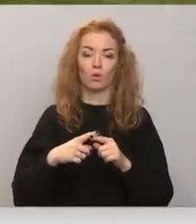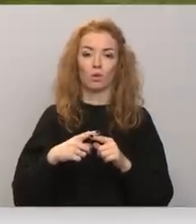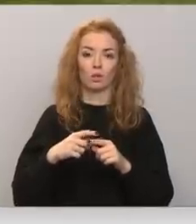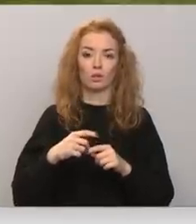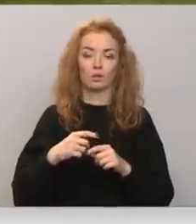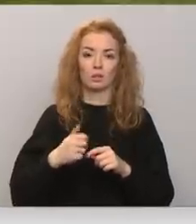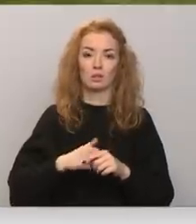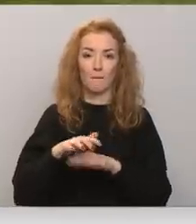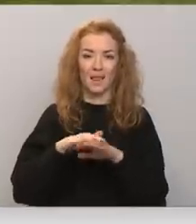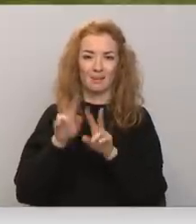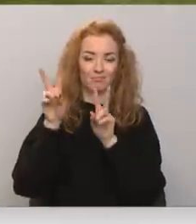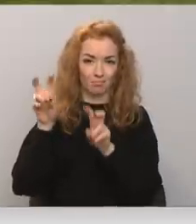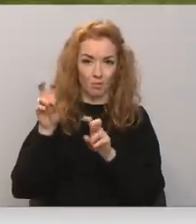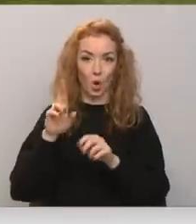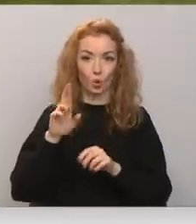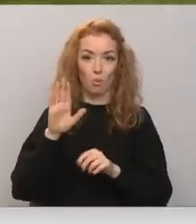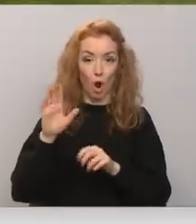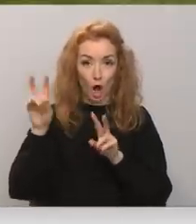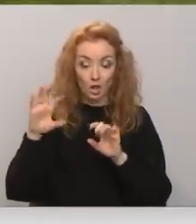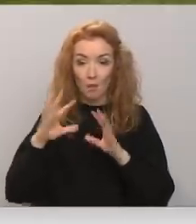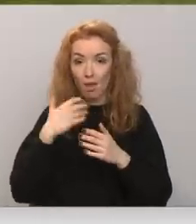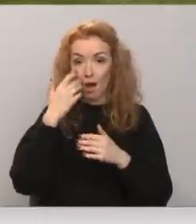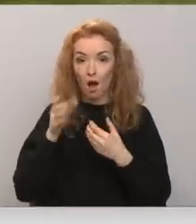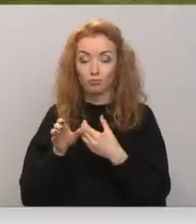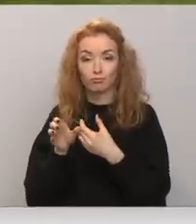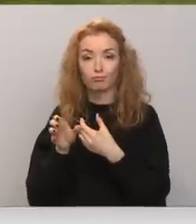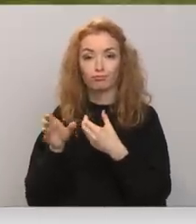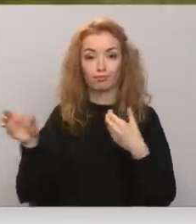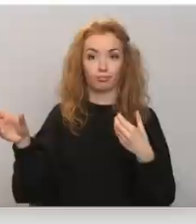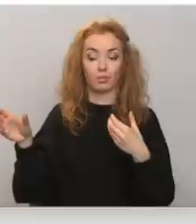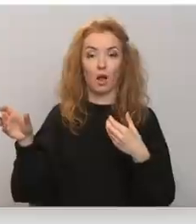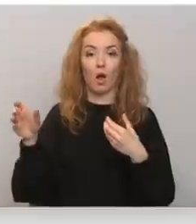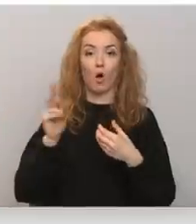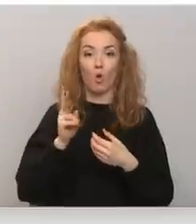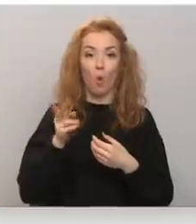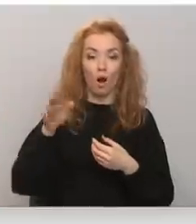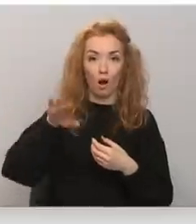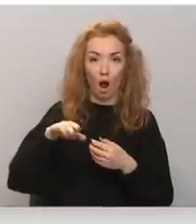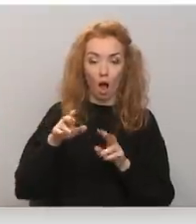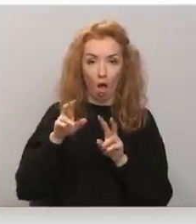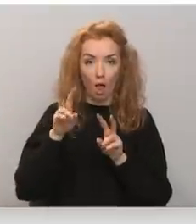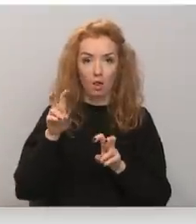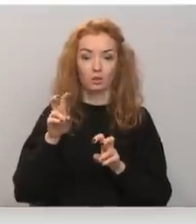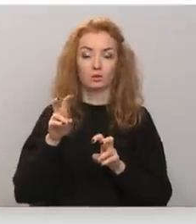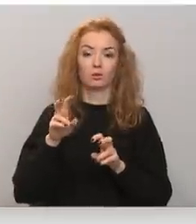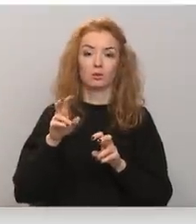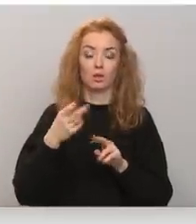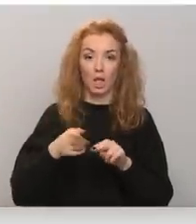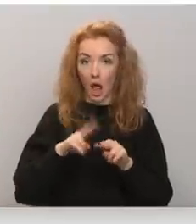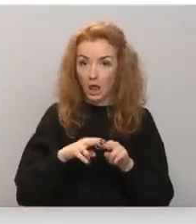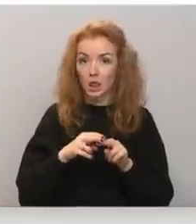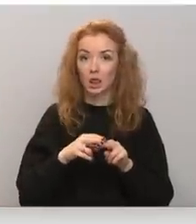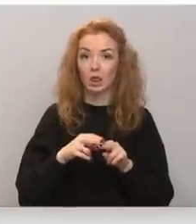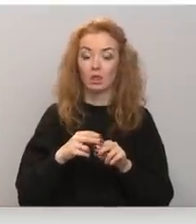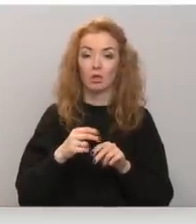rudbāžu. Bet tā, kad dalījās nost šis Sijā Korkalns, ja kādreiz viņi bija Sijā stari, tad viņiem